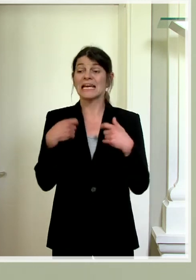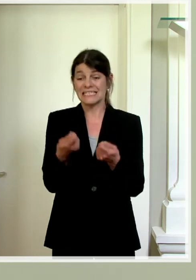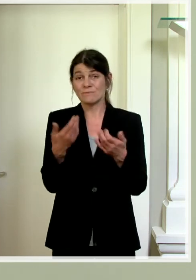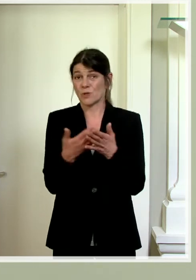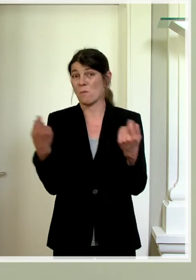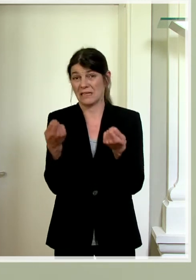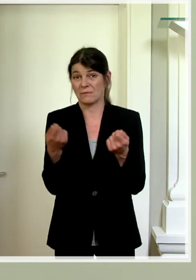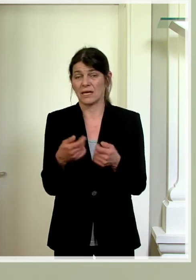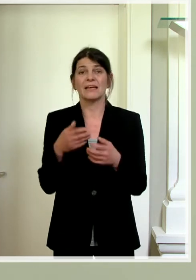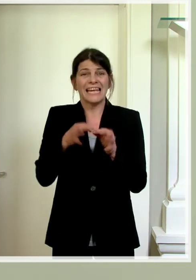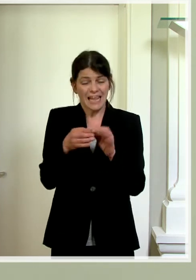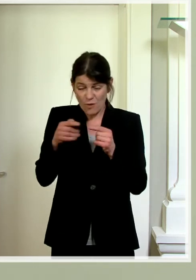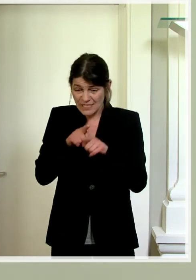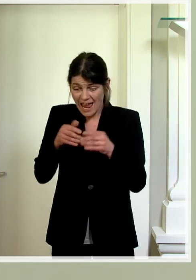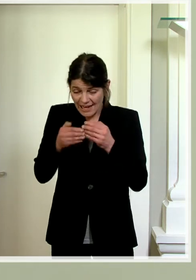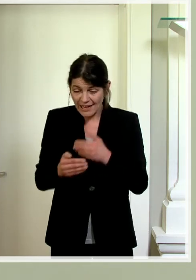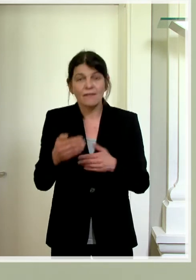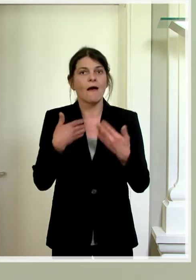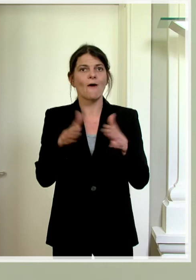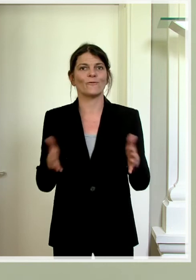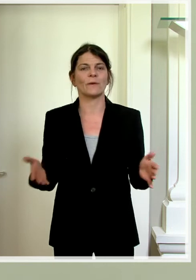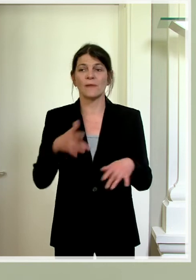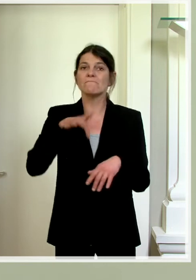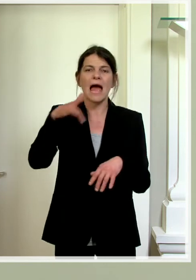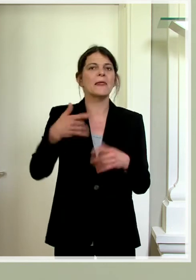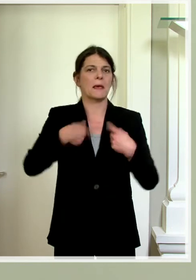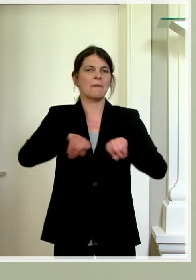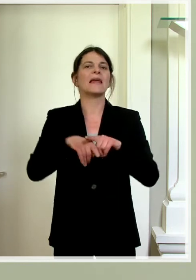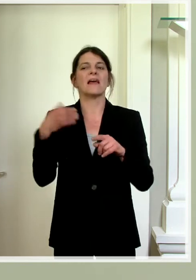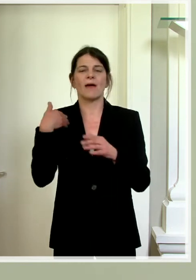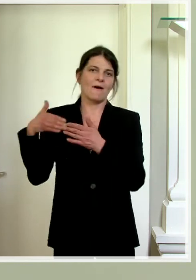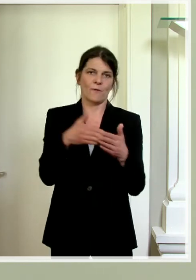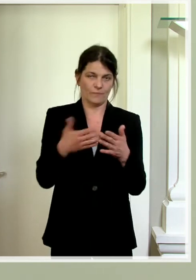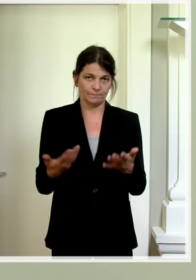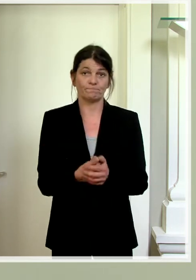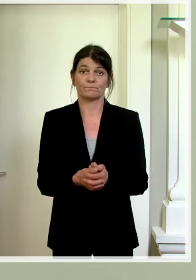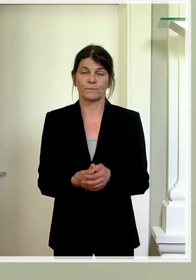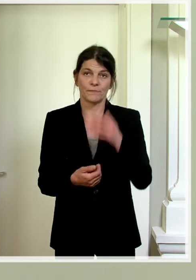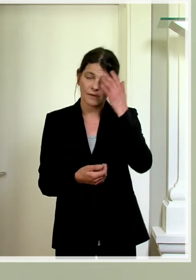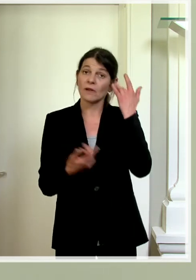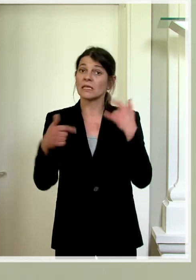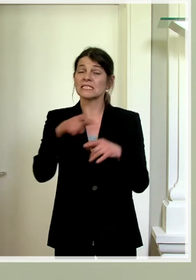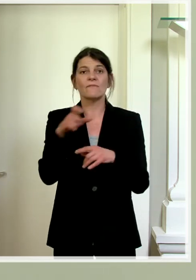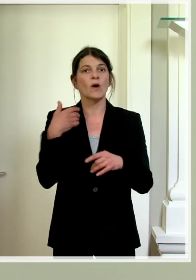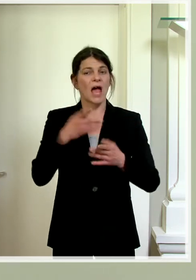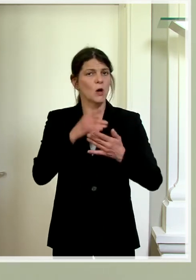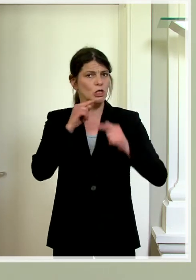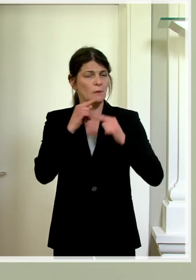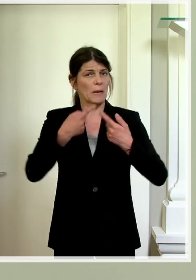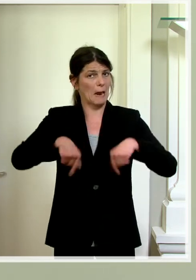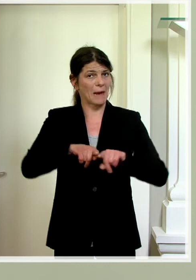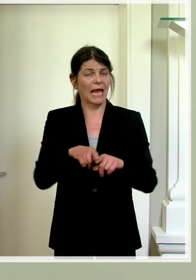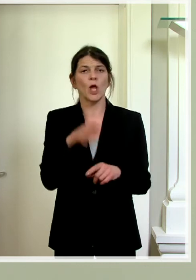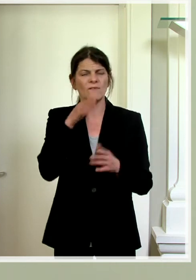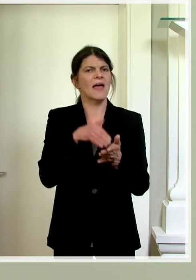Betriebe, die genau dort hineinfallen und dort haben einzelne Gemeinden dann unterstützt. Wir hatten diese Woche auch Gespräche mit den Gemeinden und